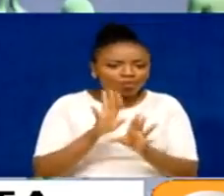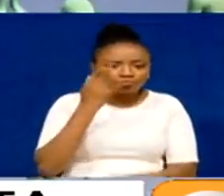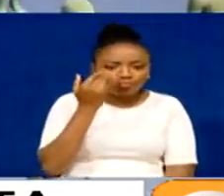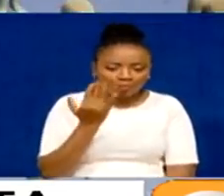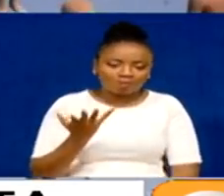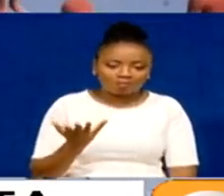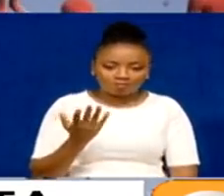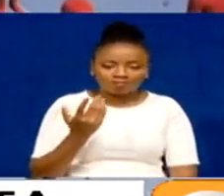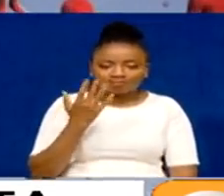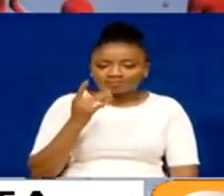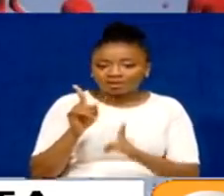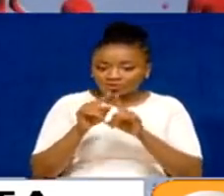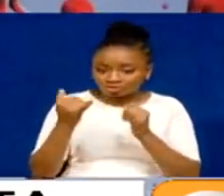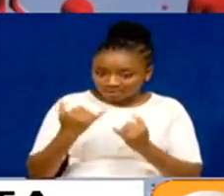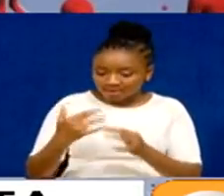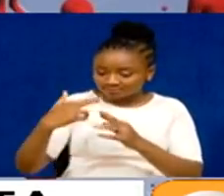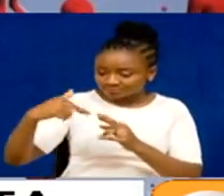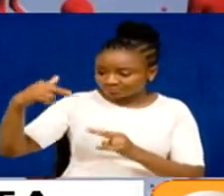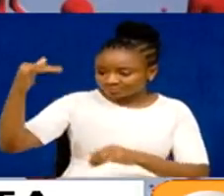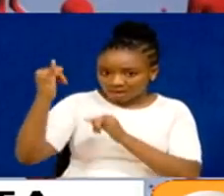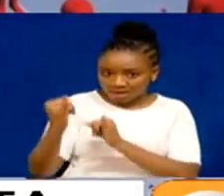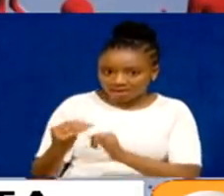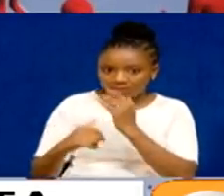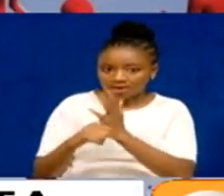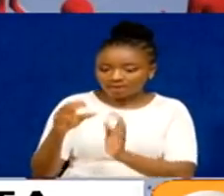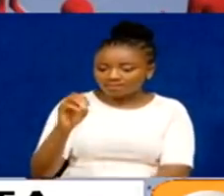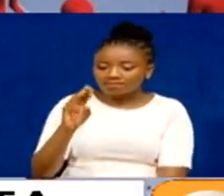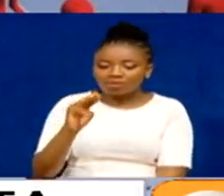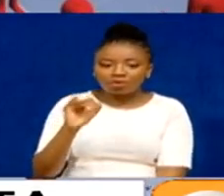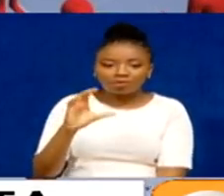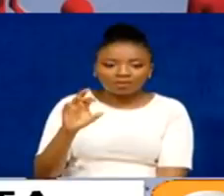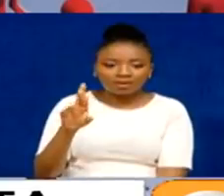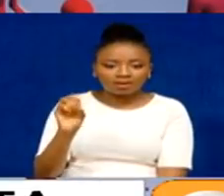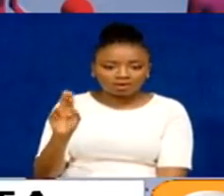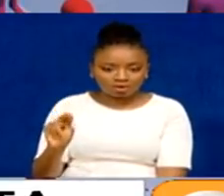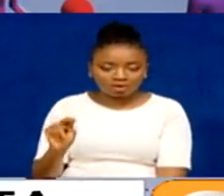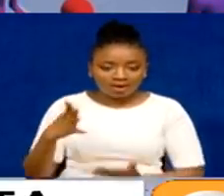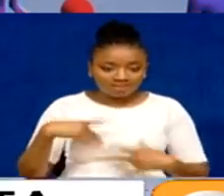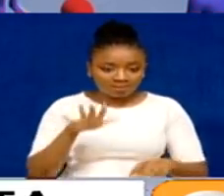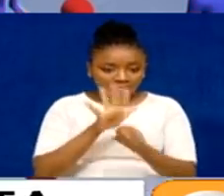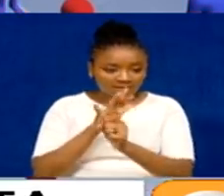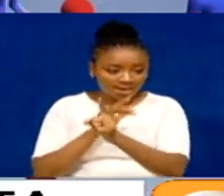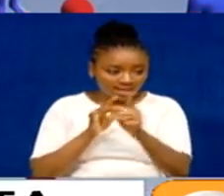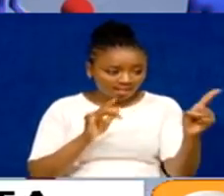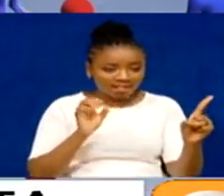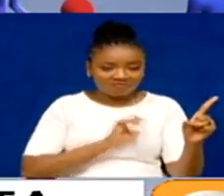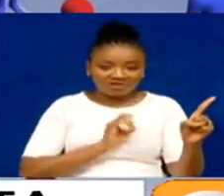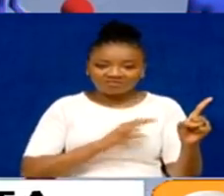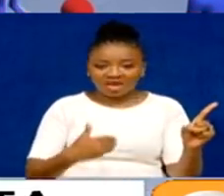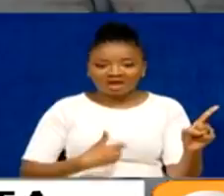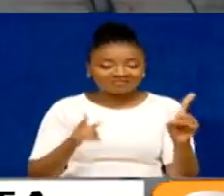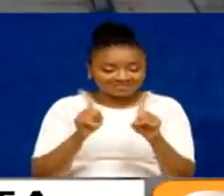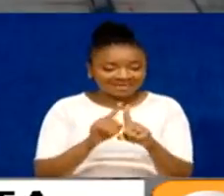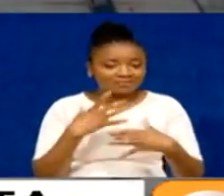Kuzuka kwa aina mpia ya virusi vya corona ineo julikana kama Omicron, kumewatia wengi hofu wakiwemo